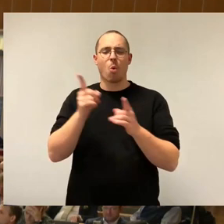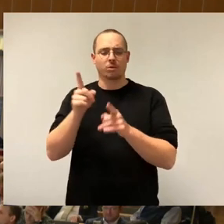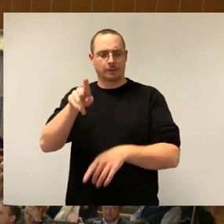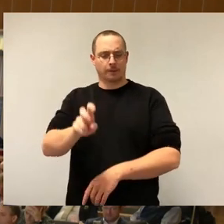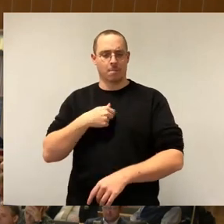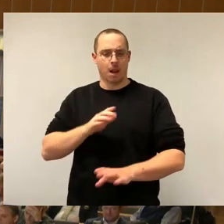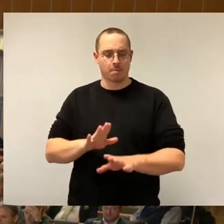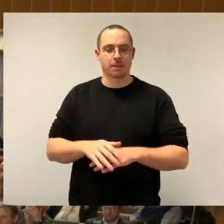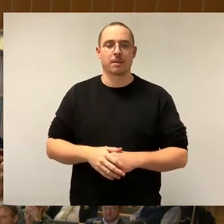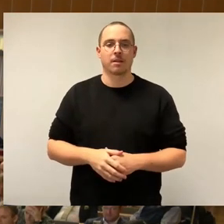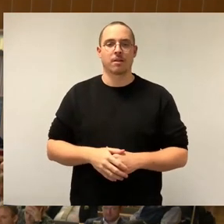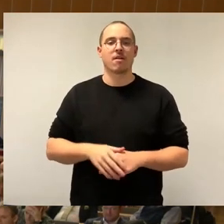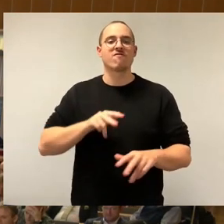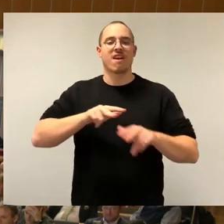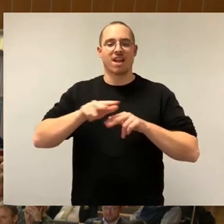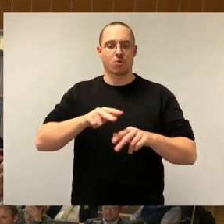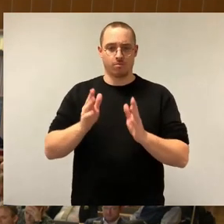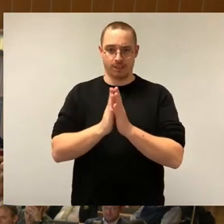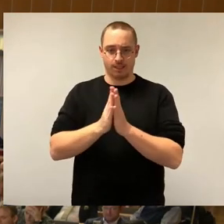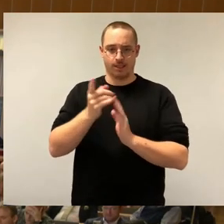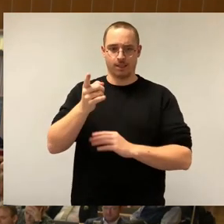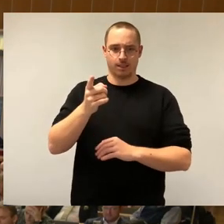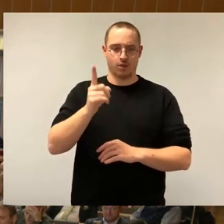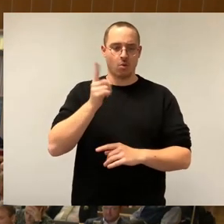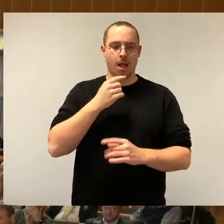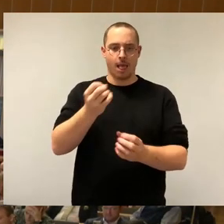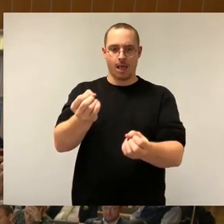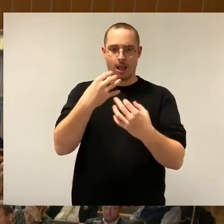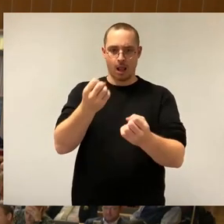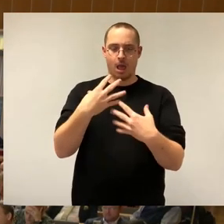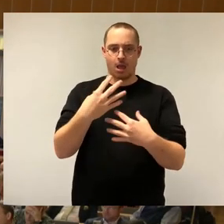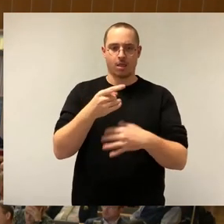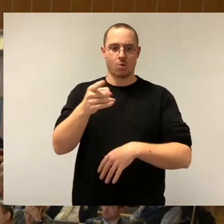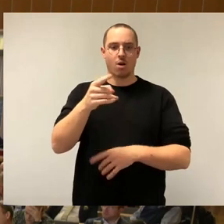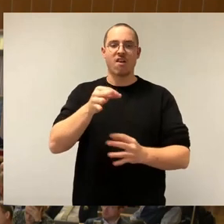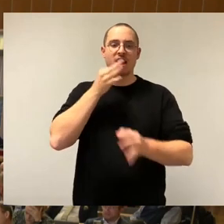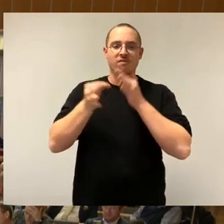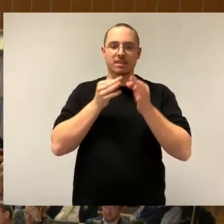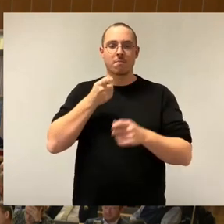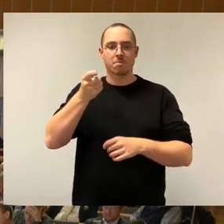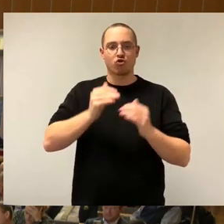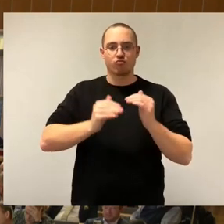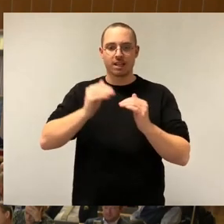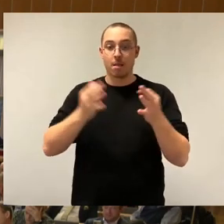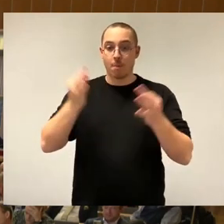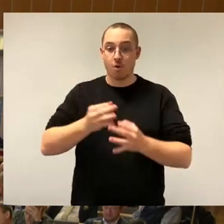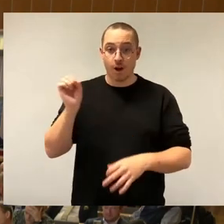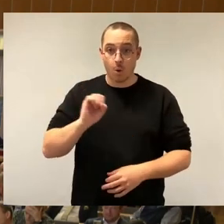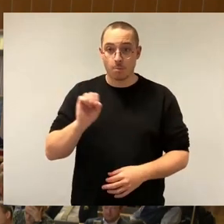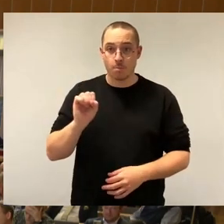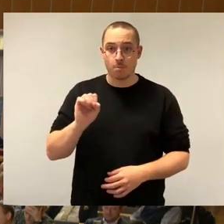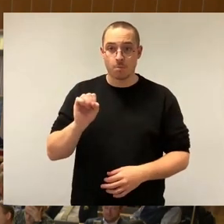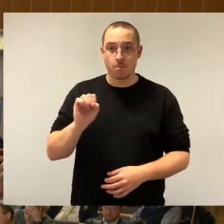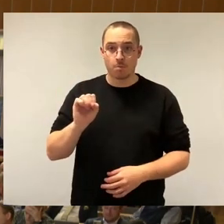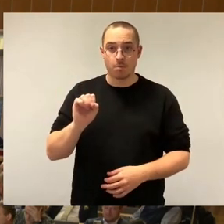Ich würde die Verwaltung nochmal bitten, zu erklären, warum man diesen qualifizierten Mietspiegel braucht. Denn es ist ja ganz entscheidend, dass man